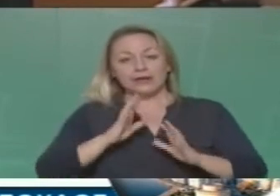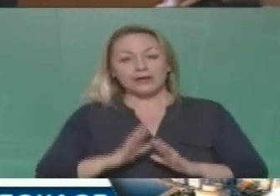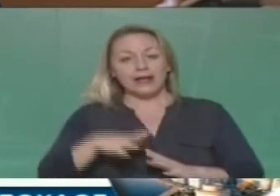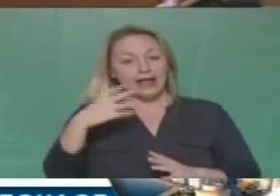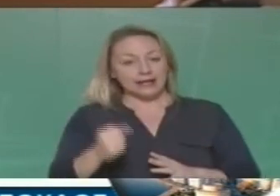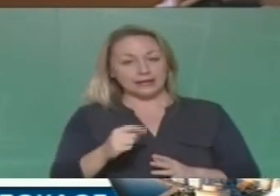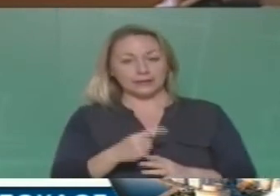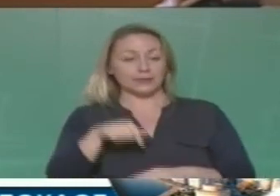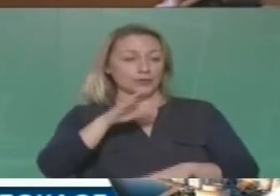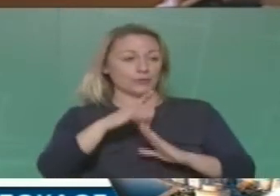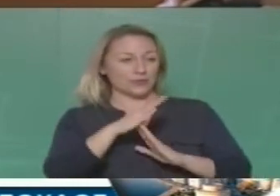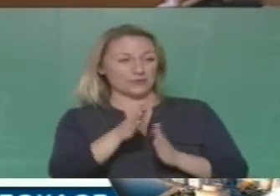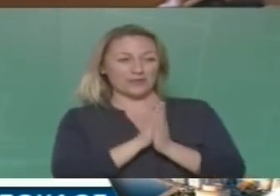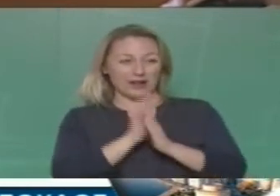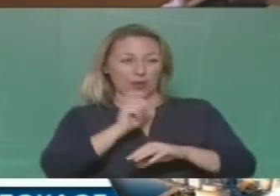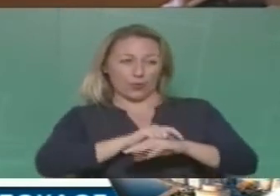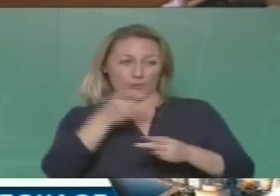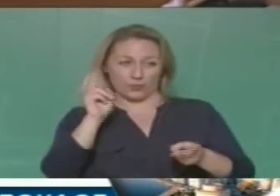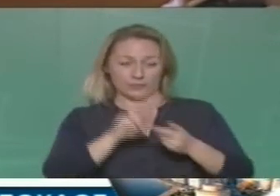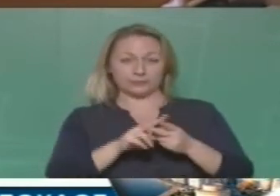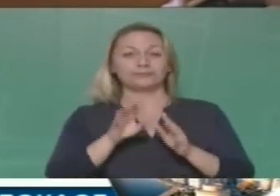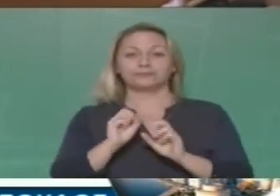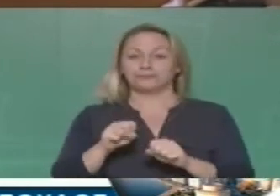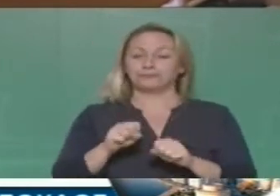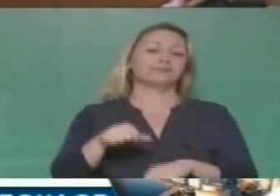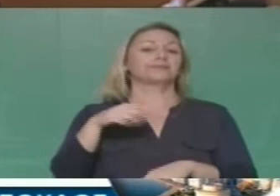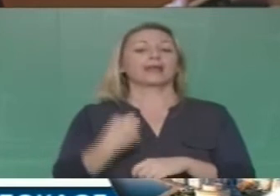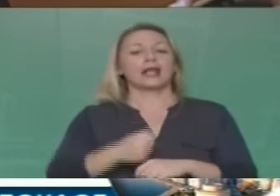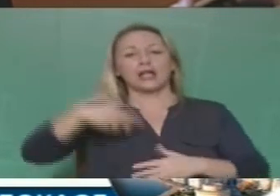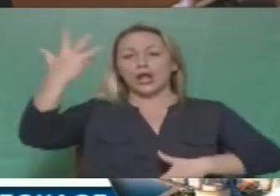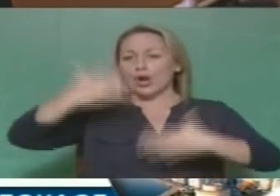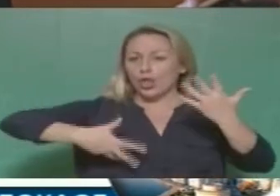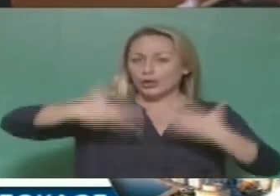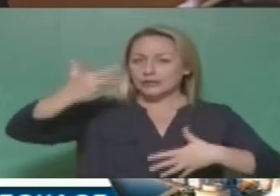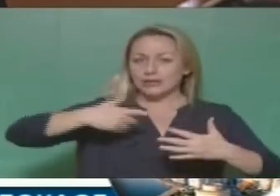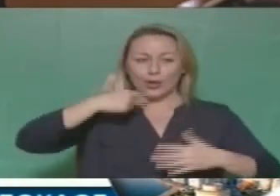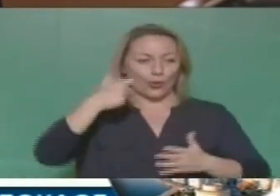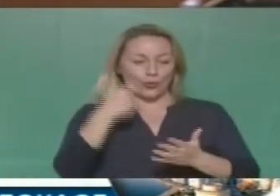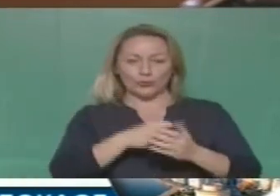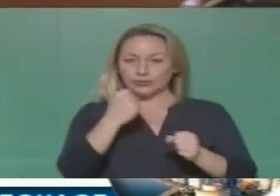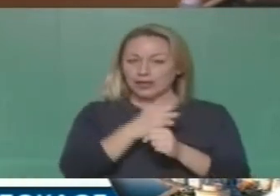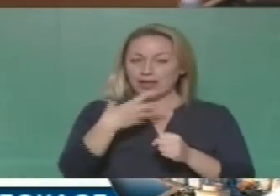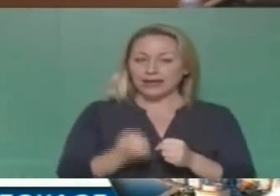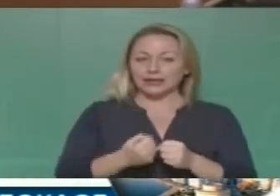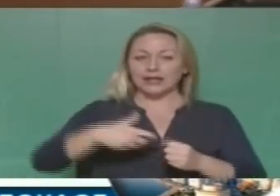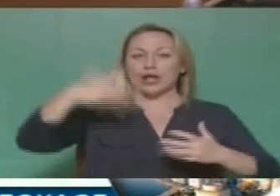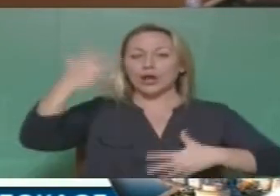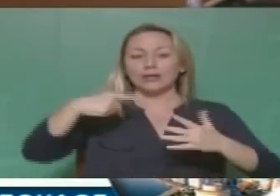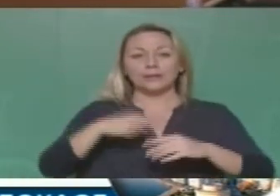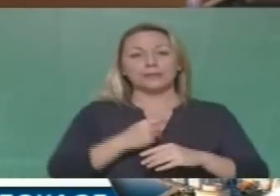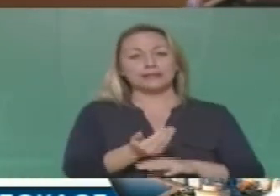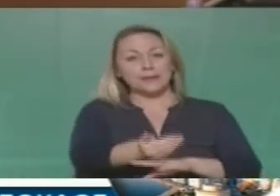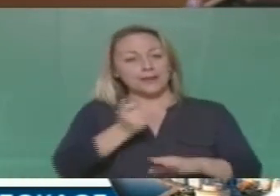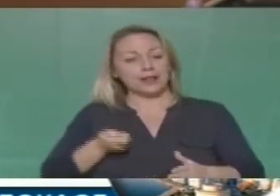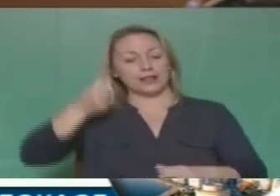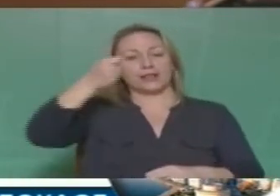Υπάρχουν τρόποι. Δελειώνω κύριε Πρόεδρε. Υπάρχουν τρόποι. Και λογιστικοί φαντάζομαι τους ξέρετε πολύ καλύτερα από εμένα. Ακόμα και έναν την να δοθεί σε